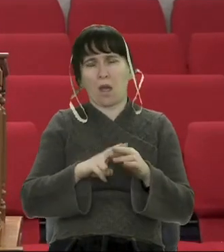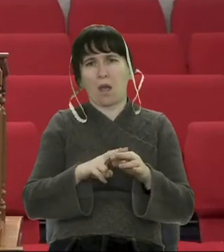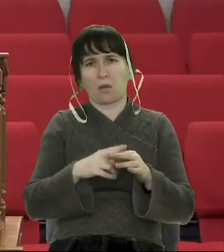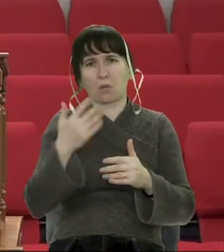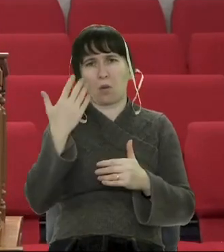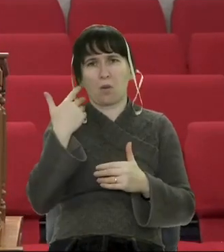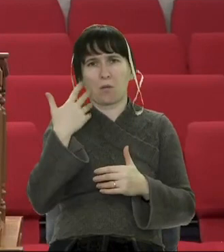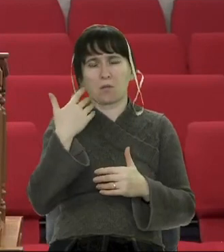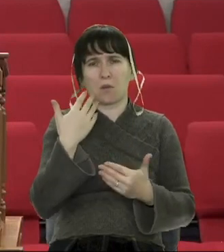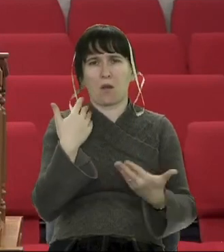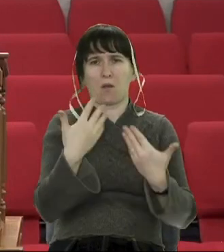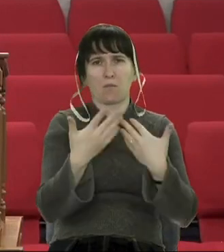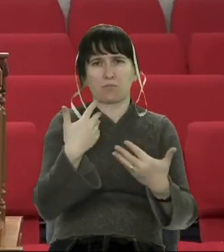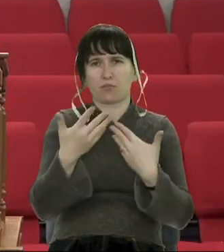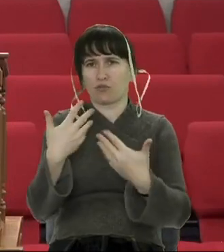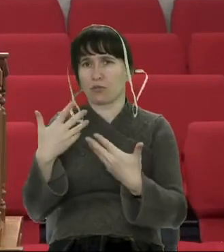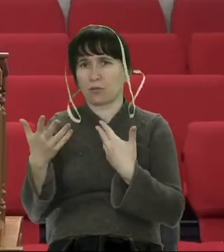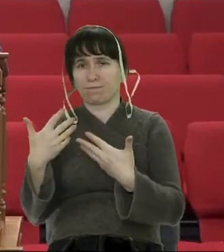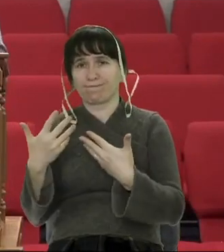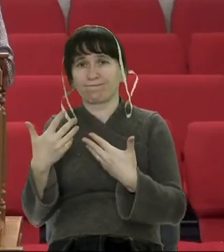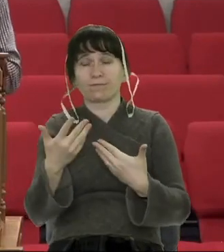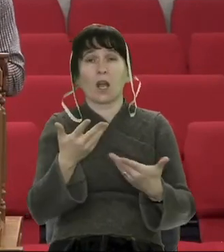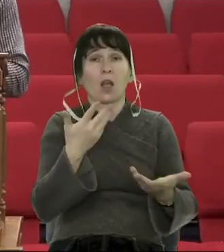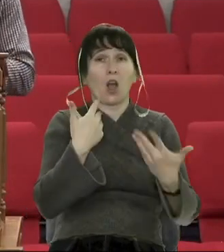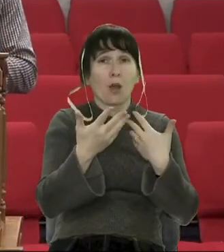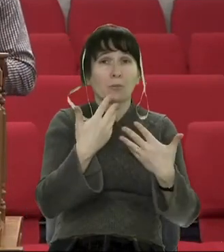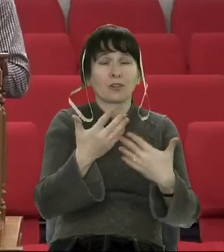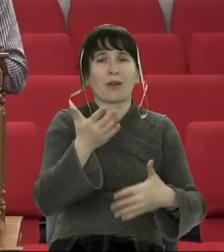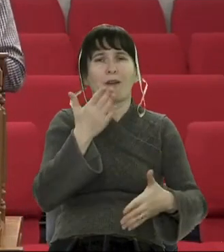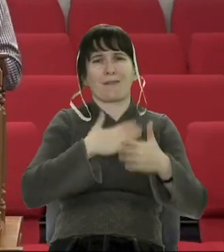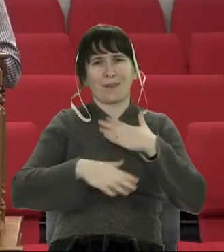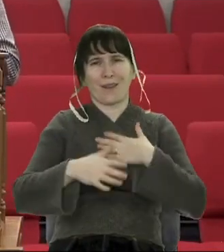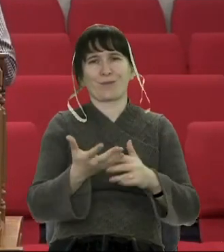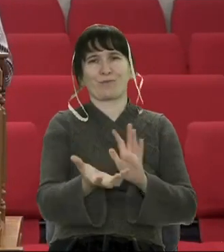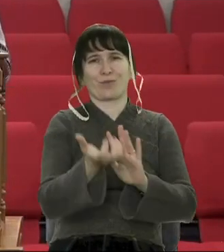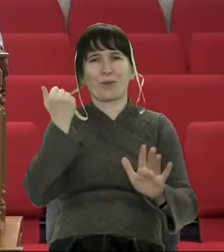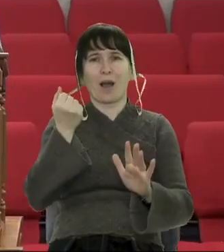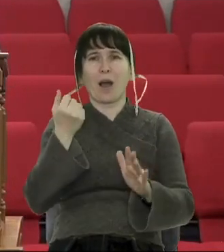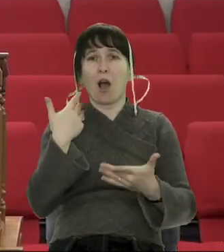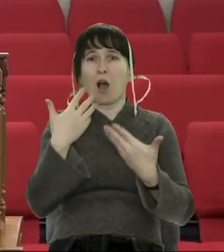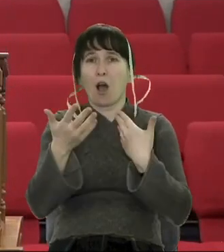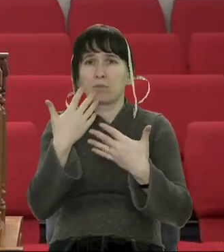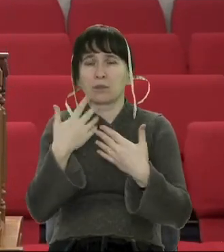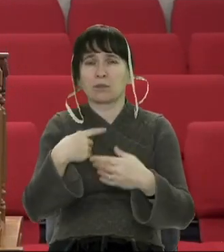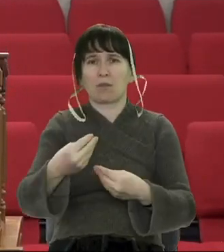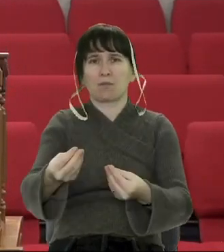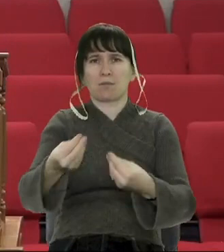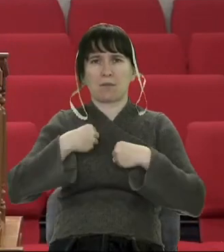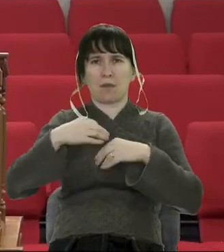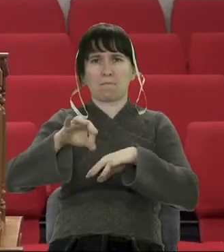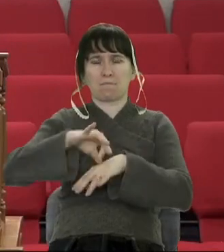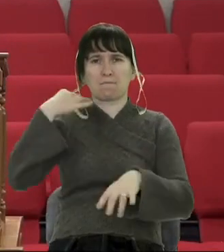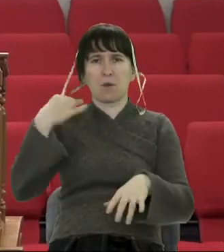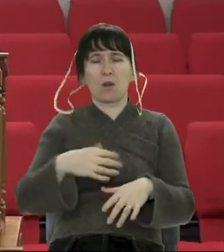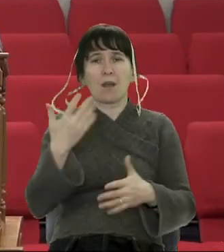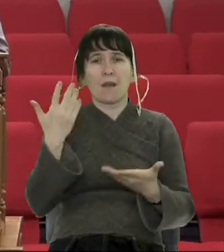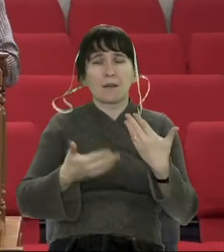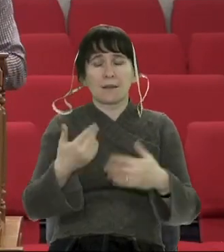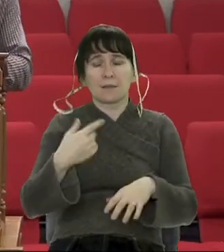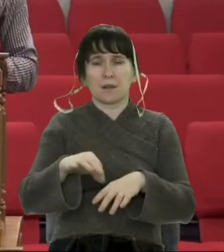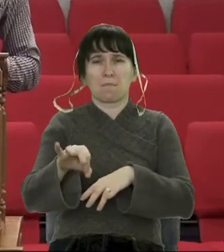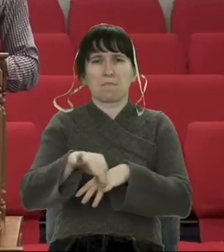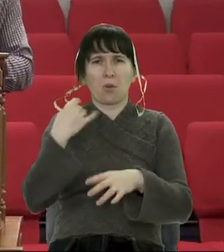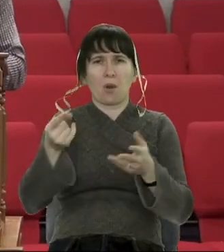контексті відносин. І що цікаво, коли людина раз опеклась, другий раз опеклась, і їй причинили біль, вона